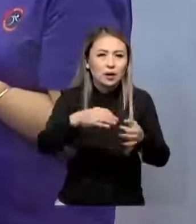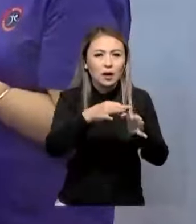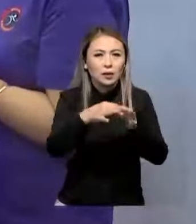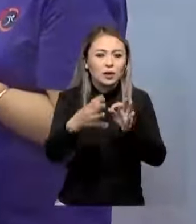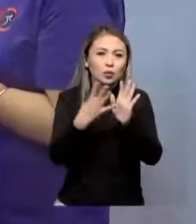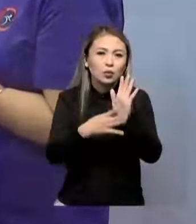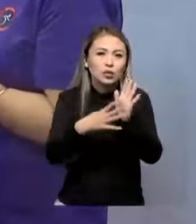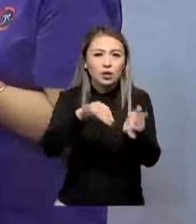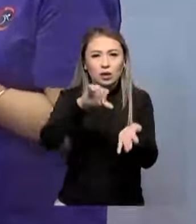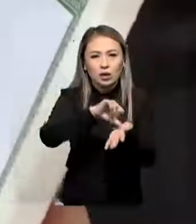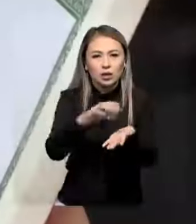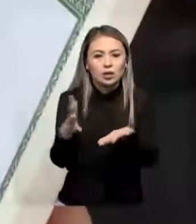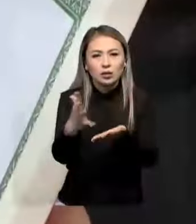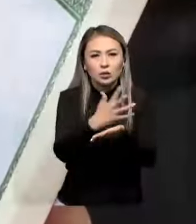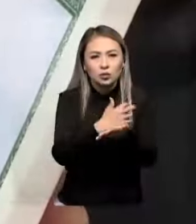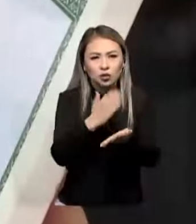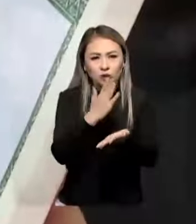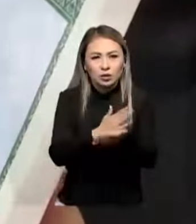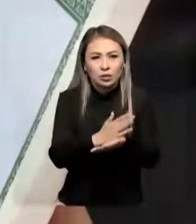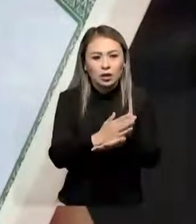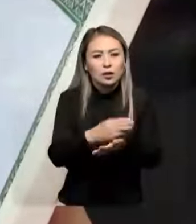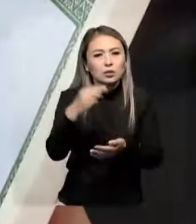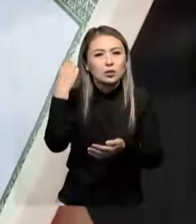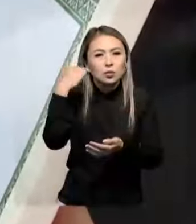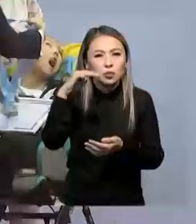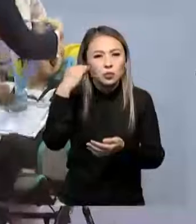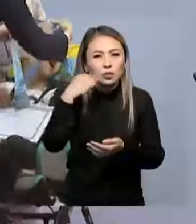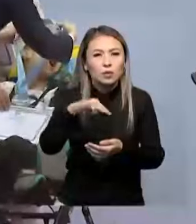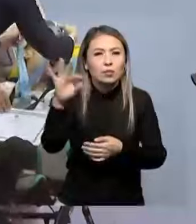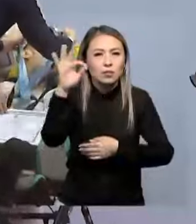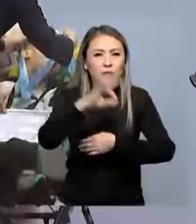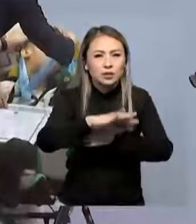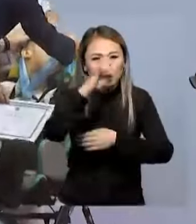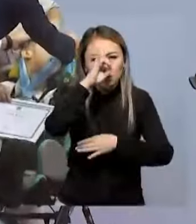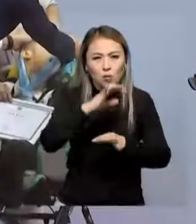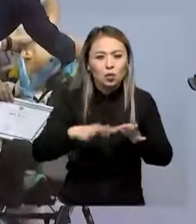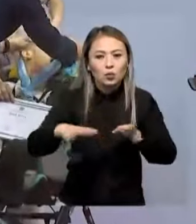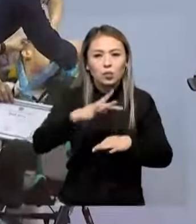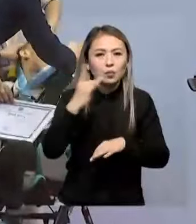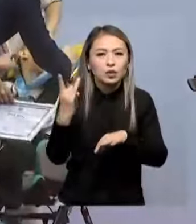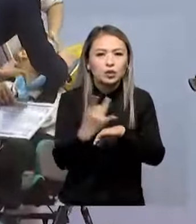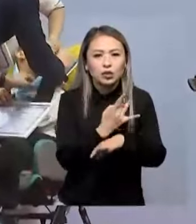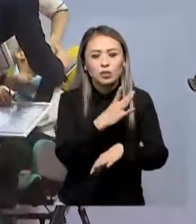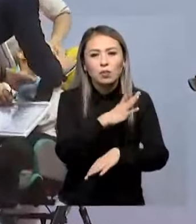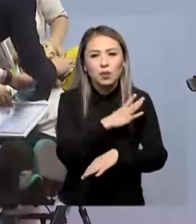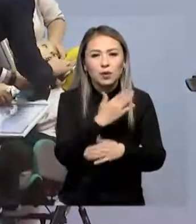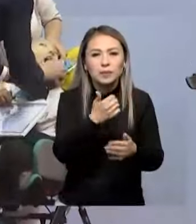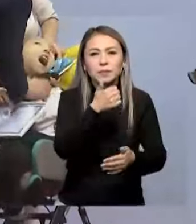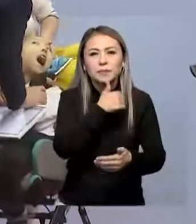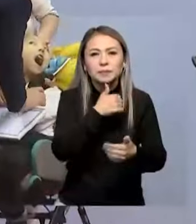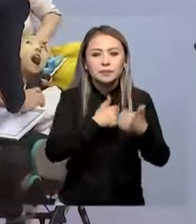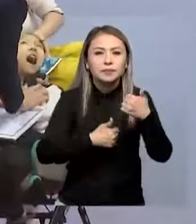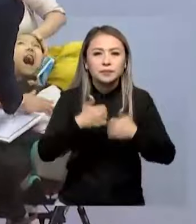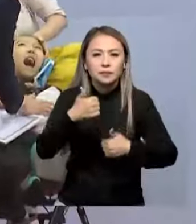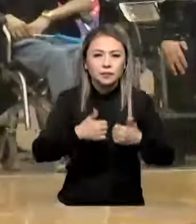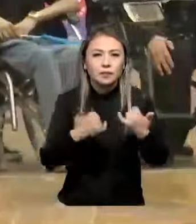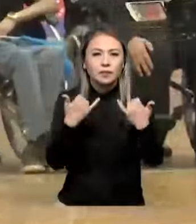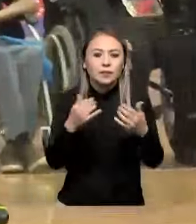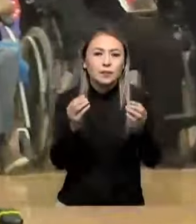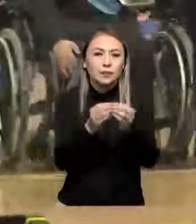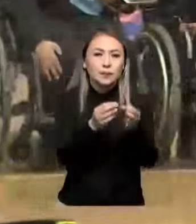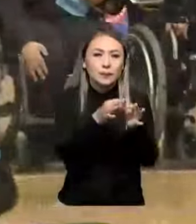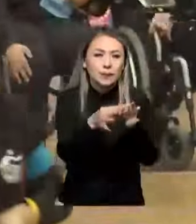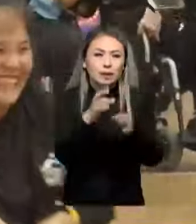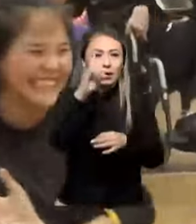барлыға аймақтан 90 қатсушы жайдалды. Әсіресе, Түркістан және бас Қазақстан ұғылысының құрамалары бірінші рет бақсынат.